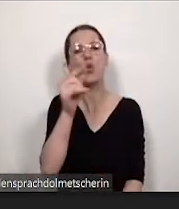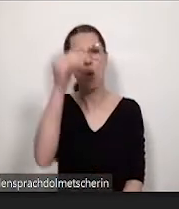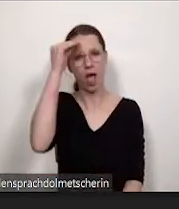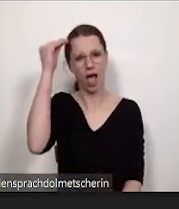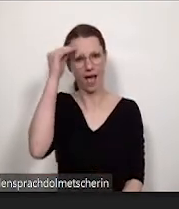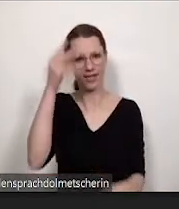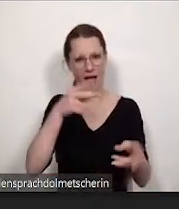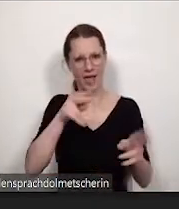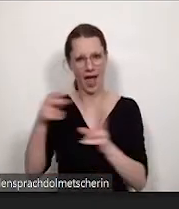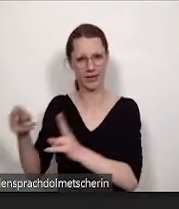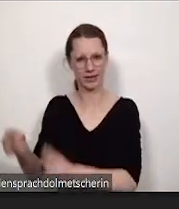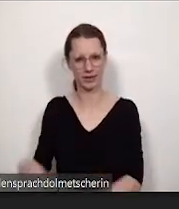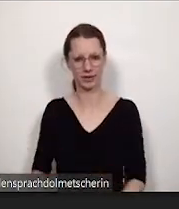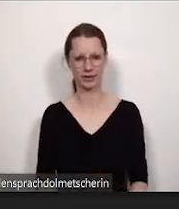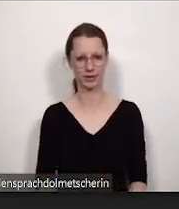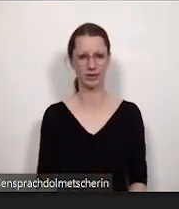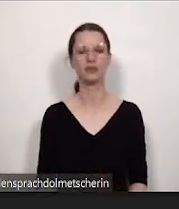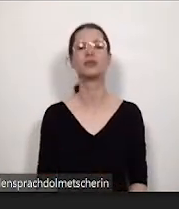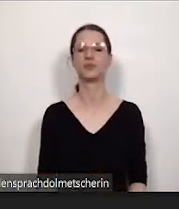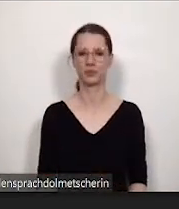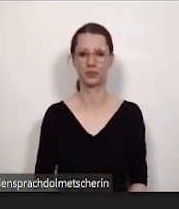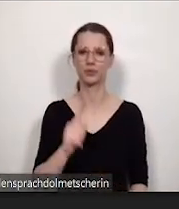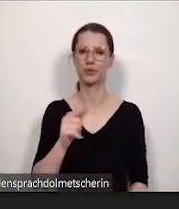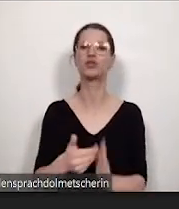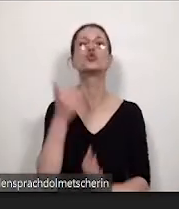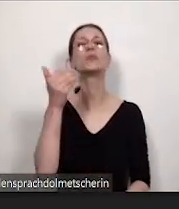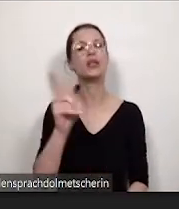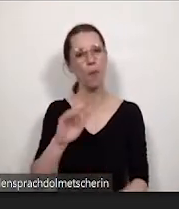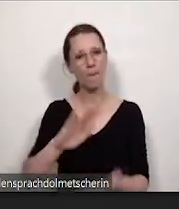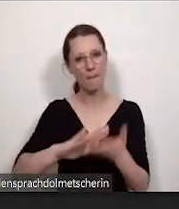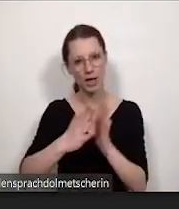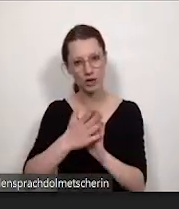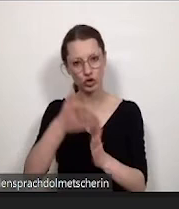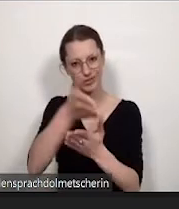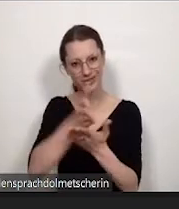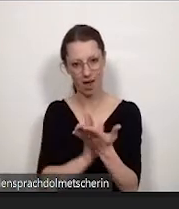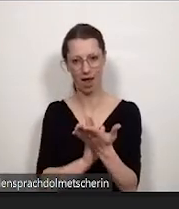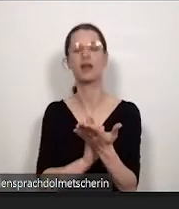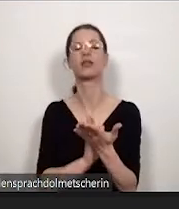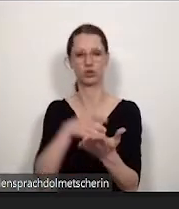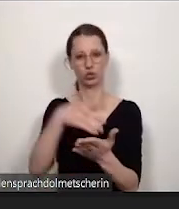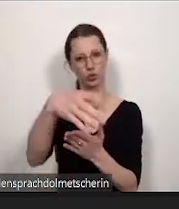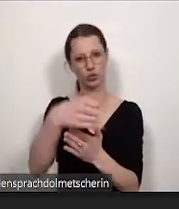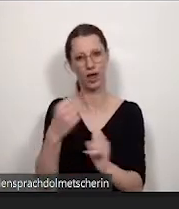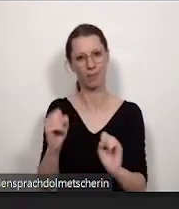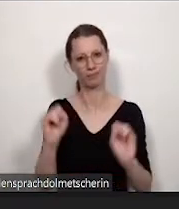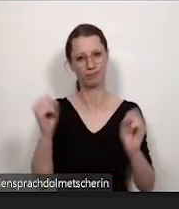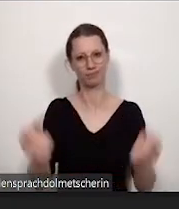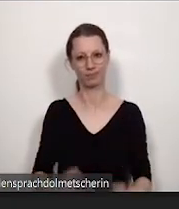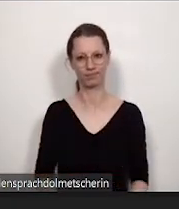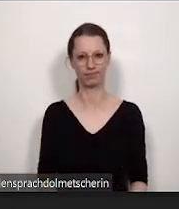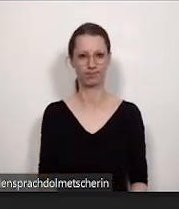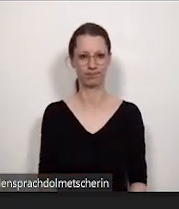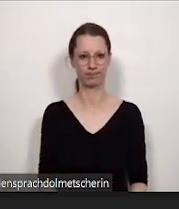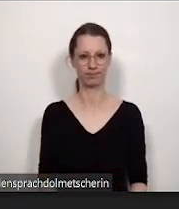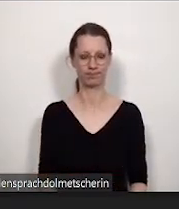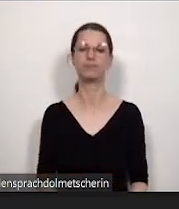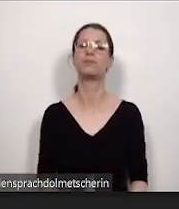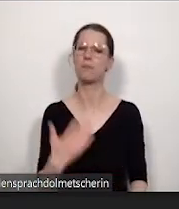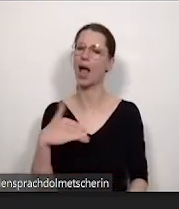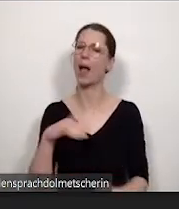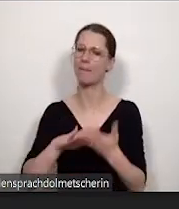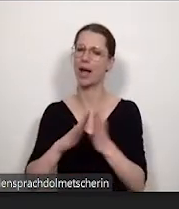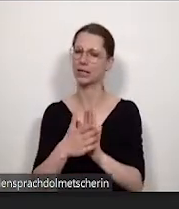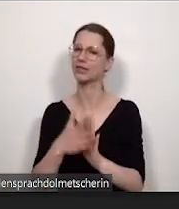um dann auch einen kleinen praktischen Abschluss noch mit Ihnen zu machen und in die Praxis zu gehen.